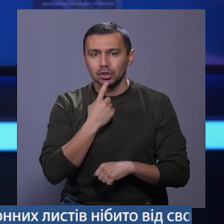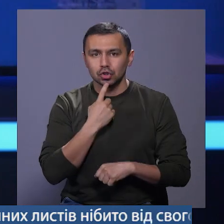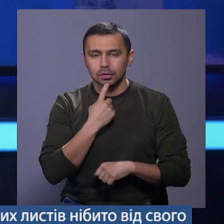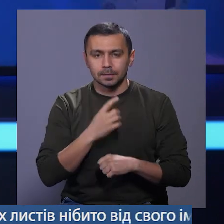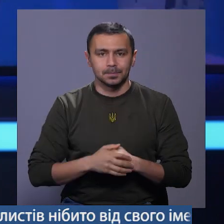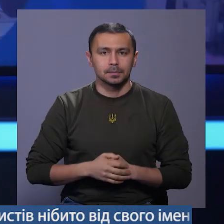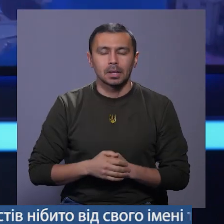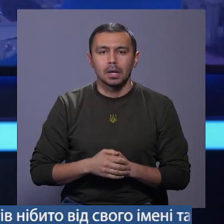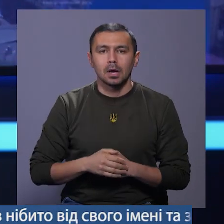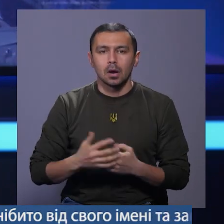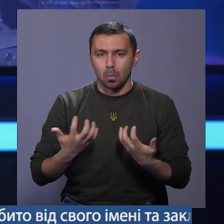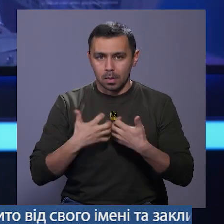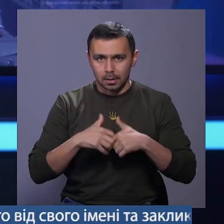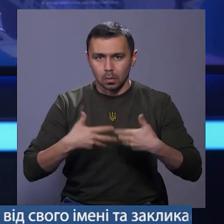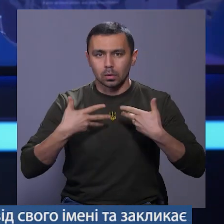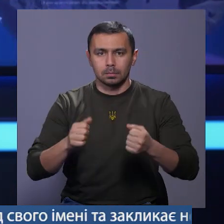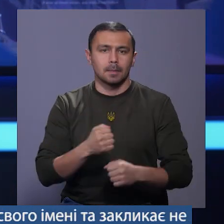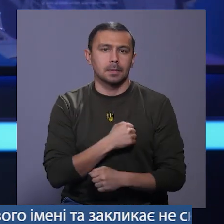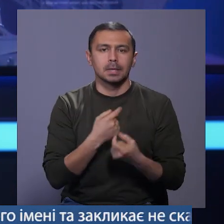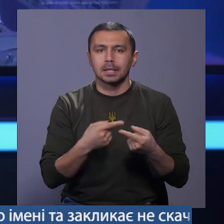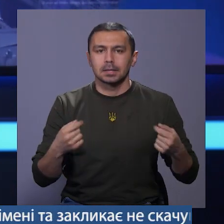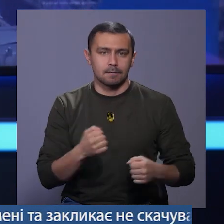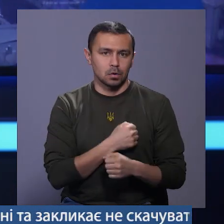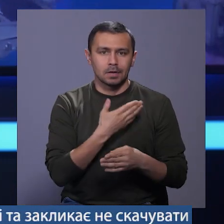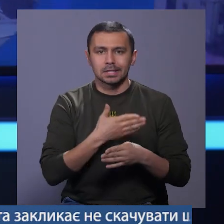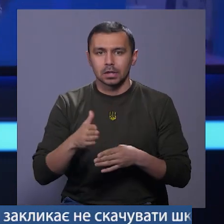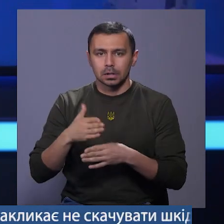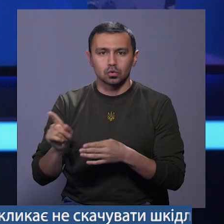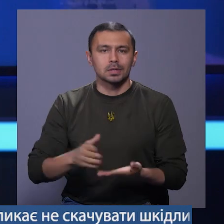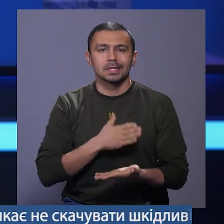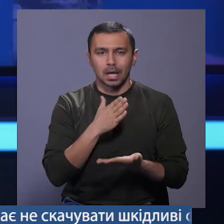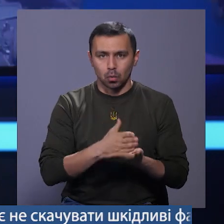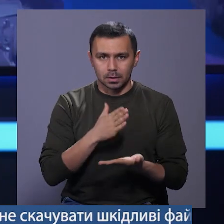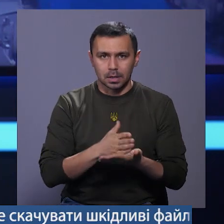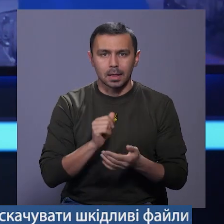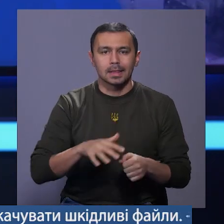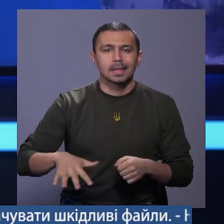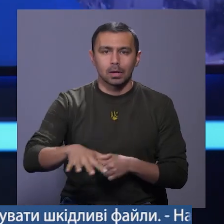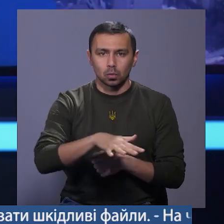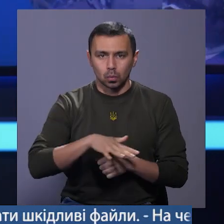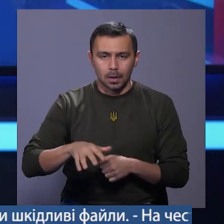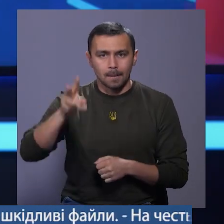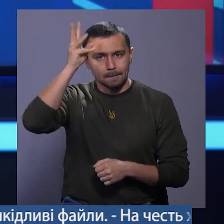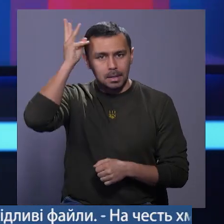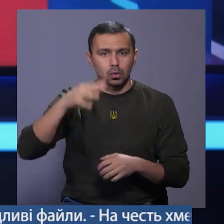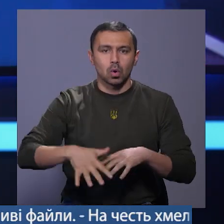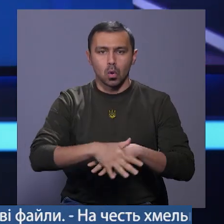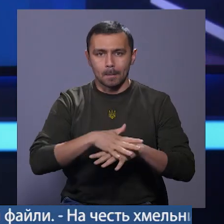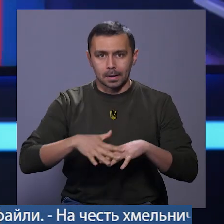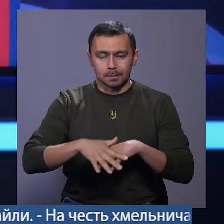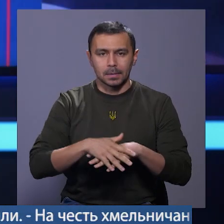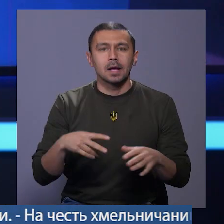Семчишин. Обладнання отримали бійці різних військових частин, що дислокуються на території Хмельницької громади.